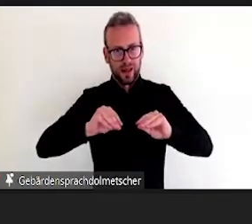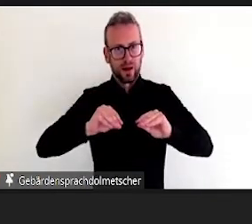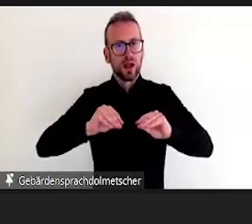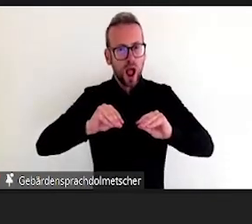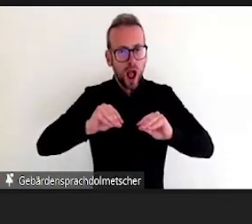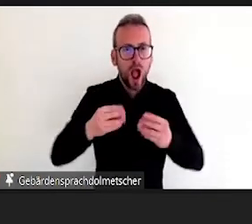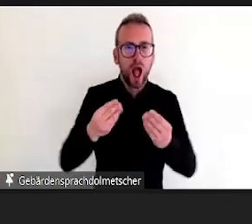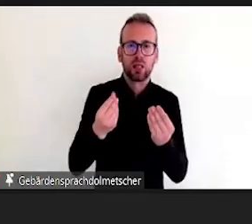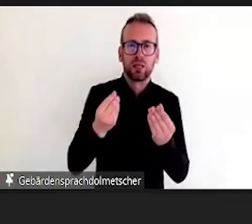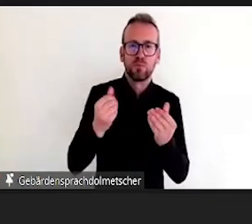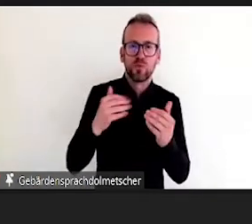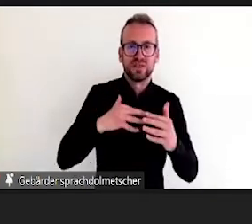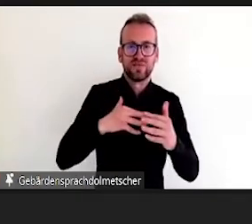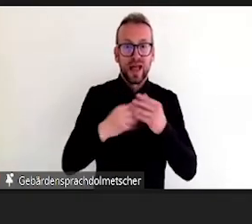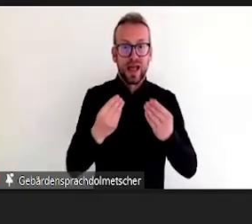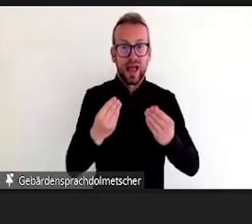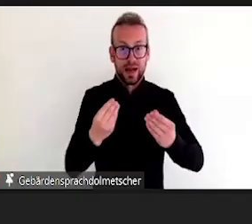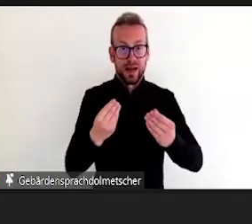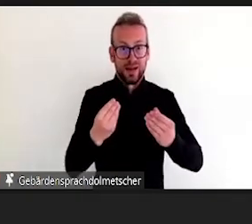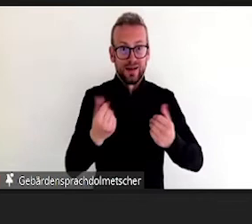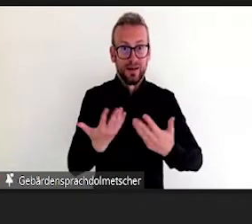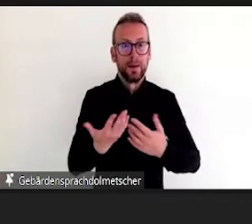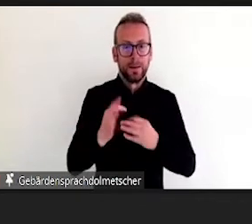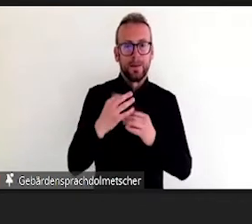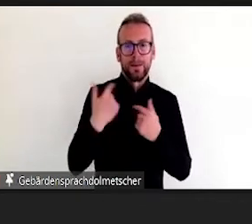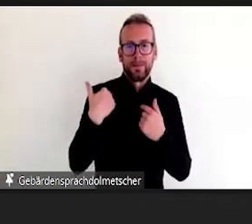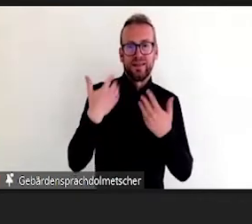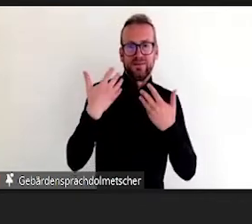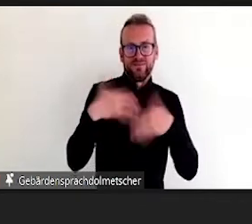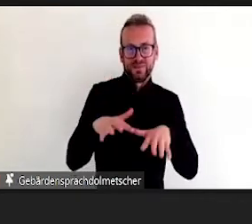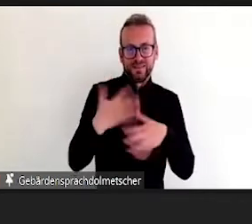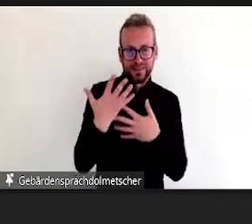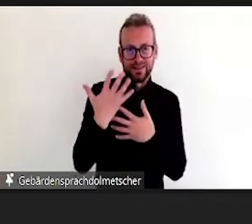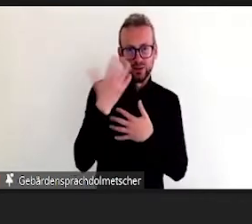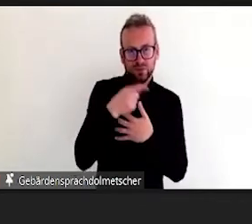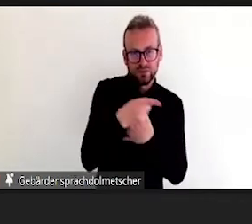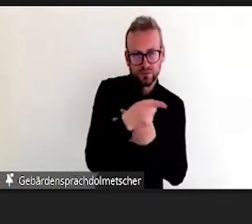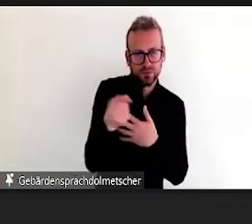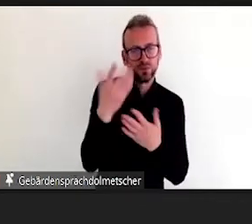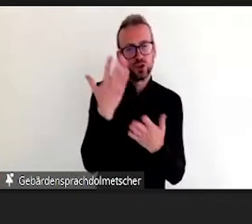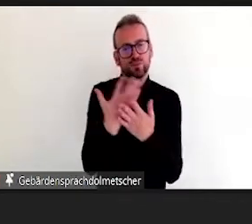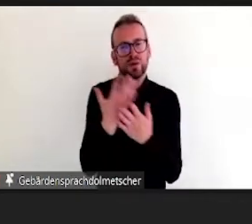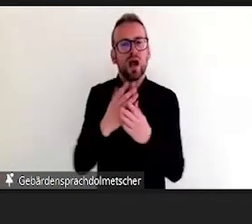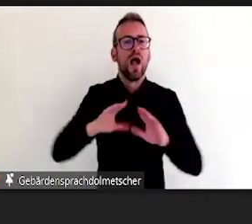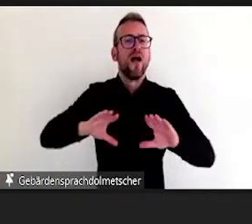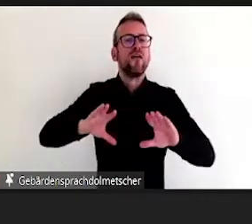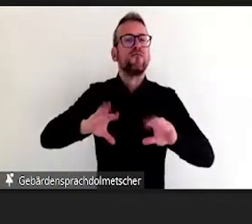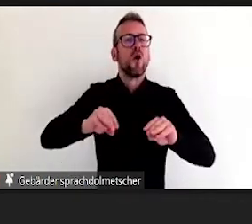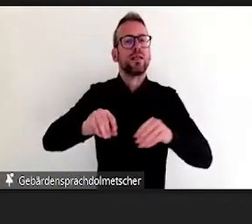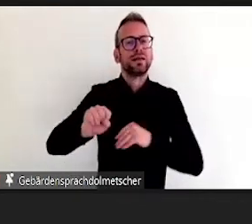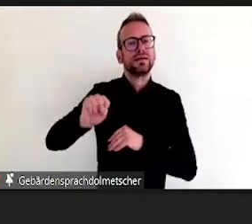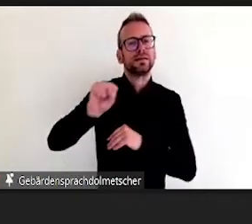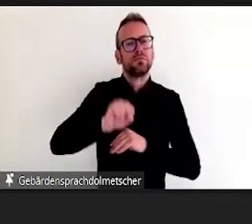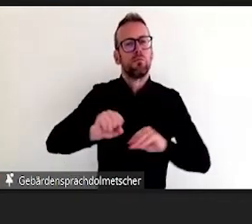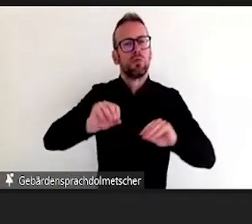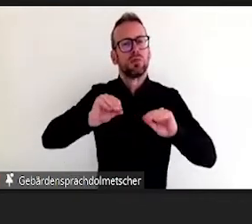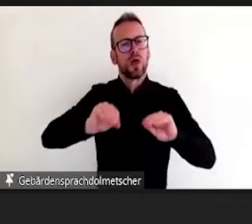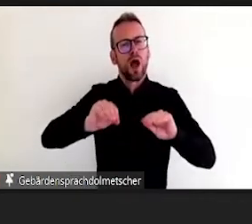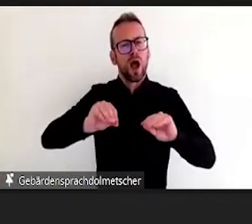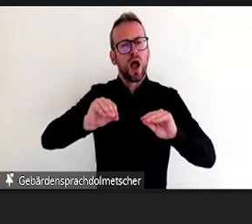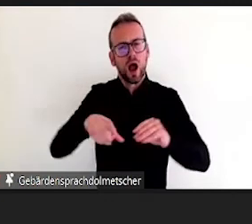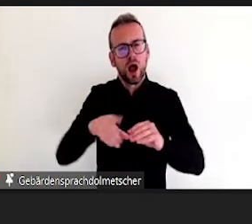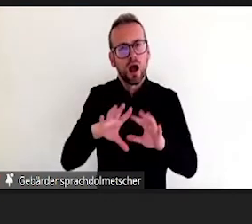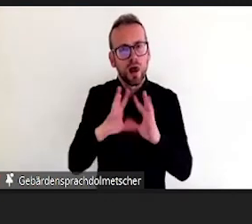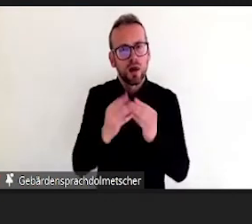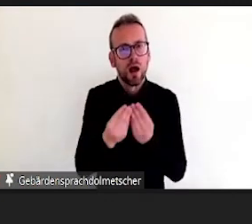Blick zu behalten. Ansonsten haben wir hoffentlich hinterher auch noch ein bisschen Zeit, miteinander ins Gespräch zu kommen. Sie sehen hier